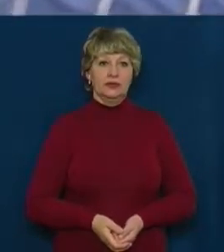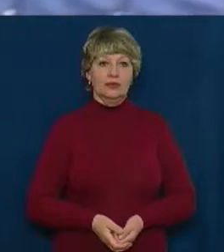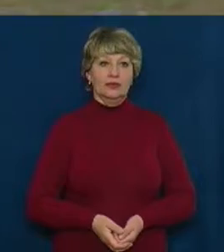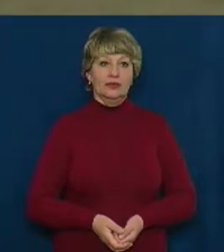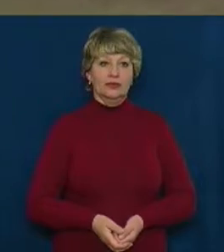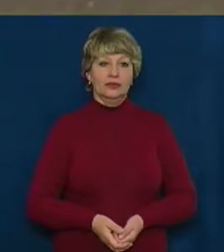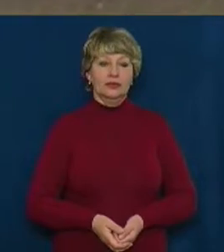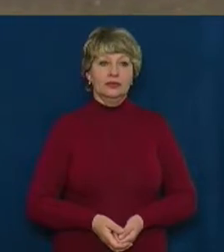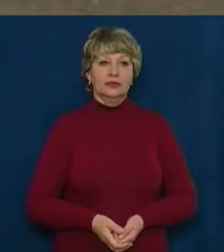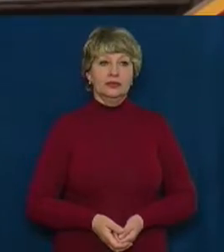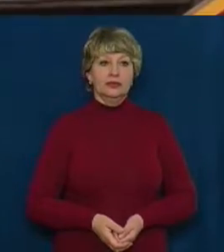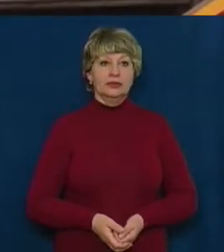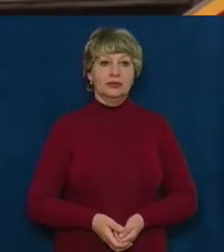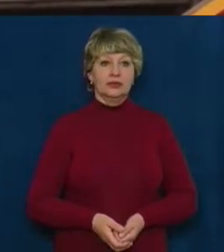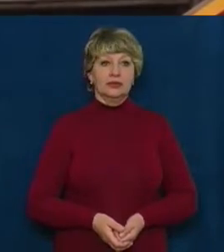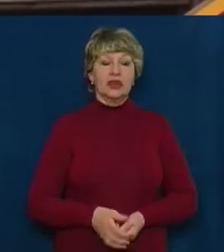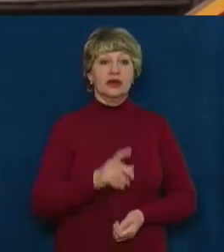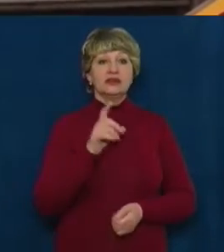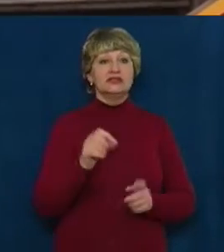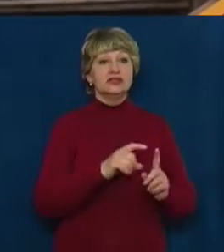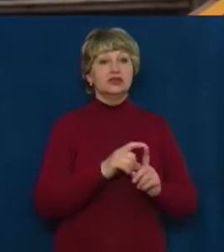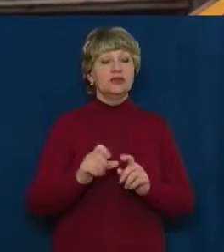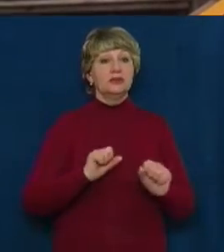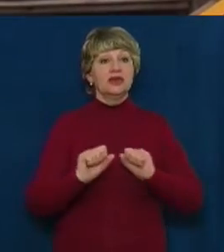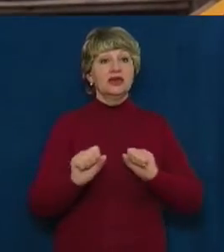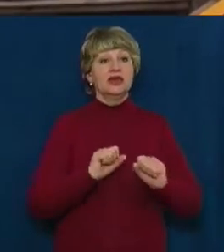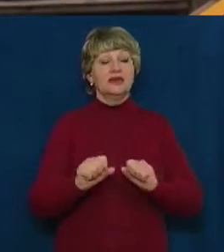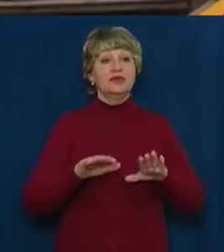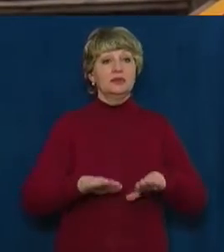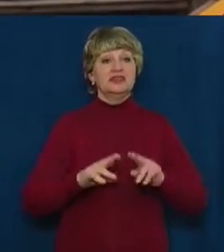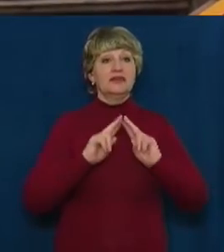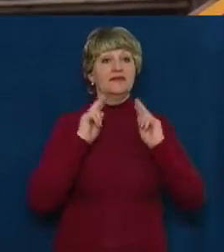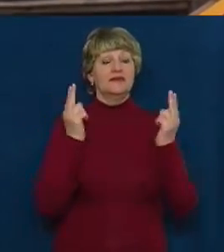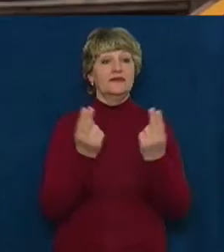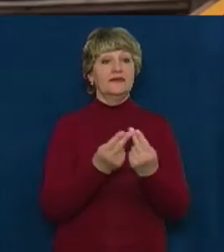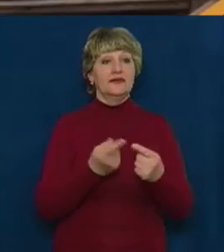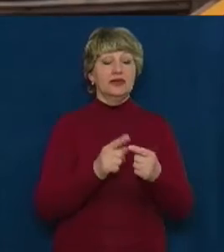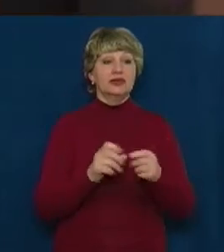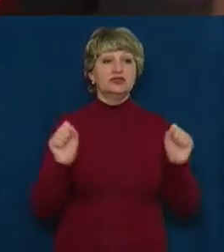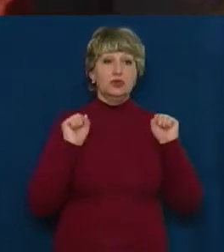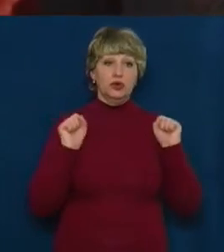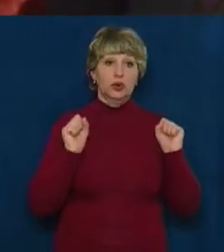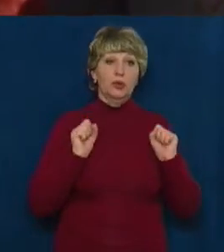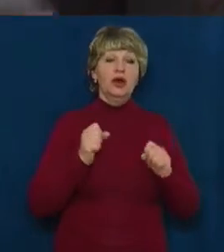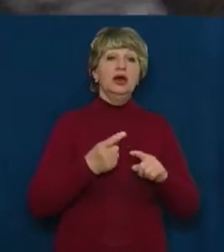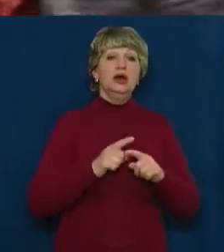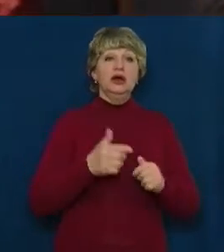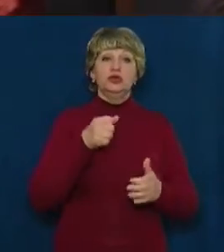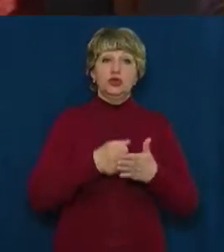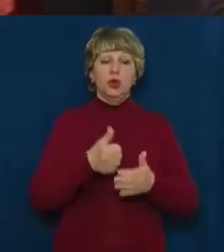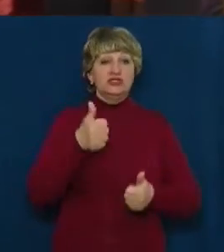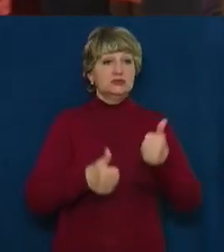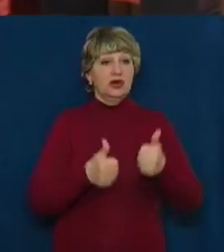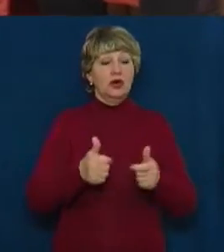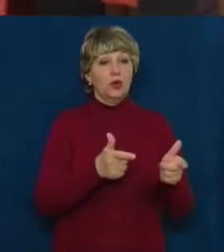Сиди, сиди, сиди. За словами керівника міської філії Федерації кінологічного спорту Олександра Товстоп'ята, до змагань його вихованці